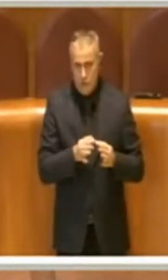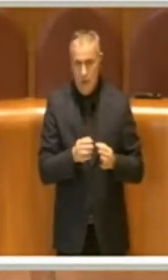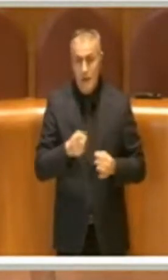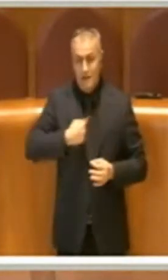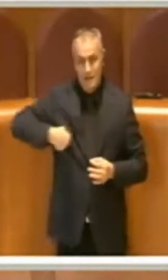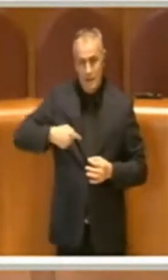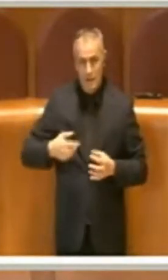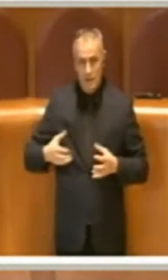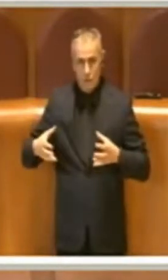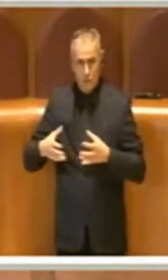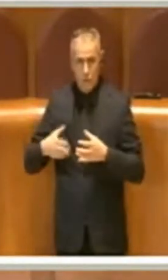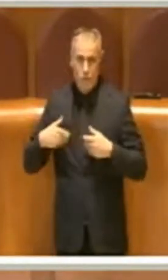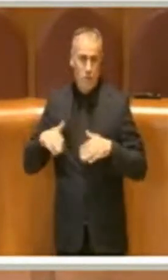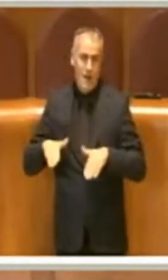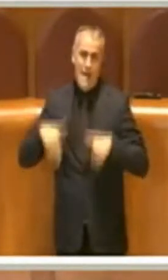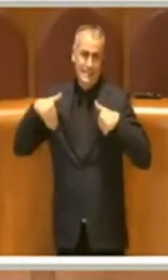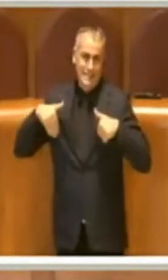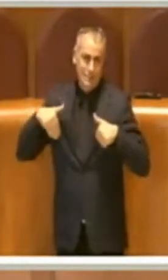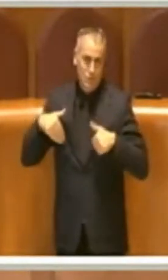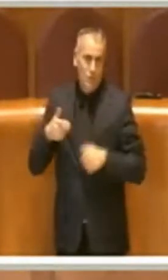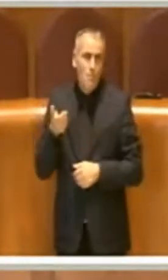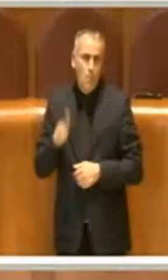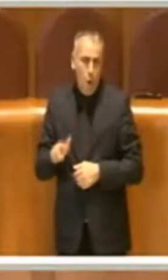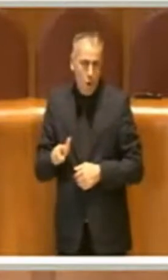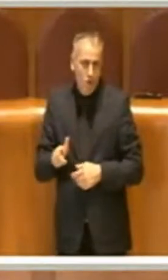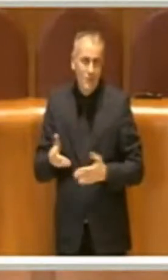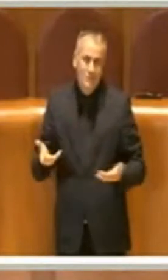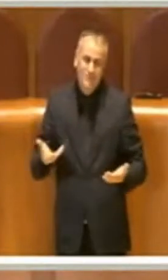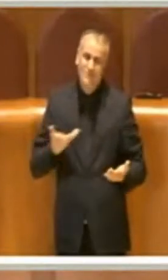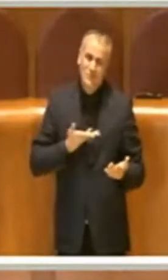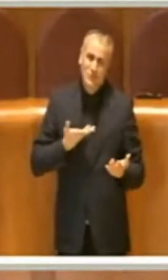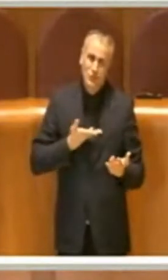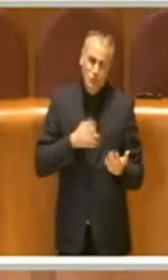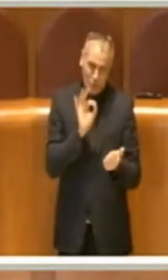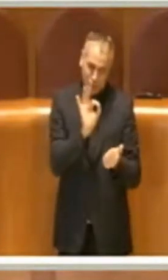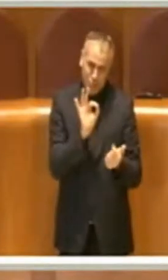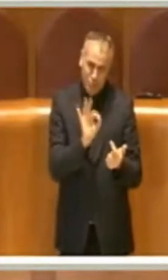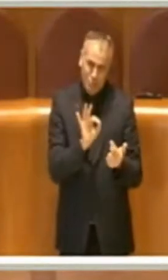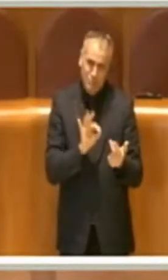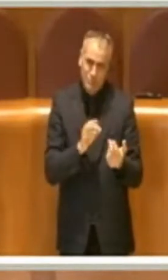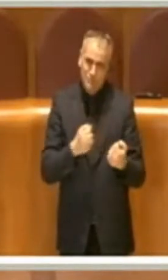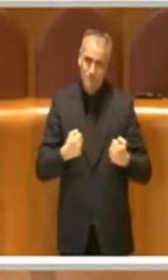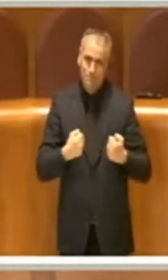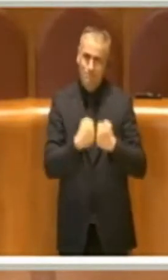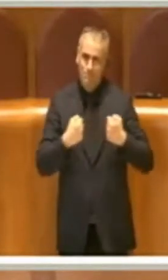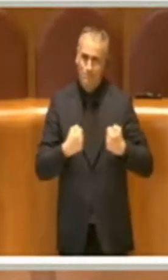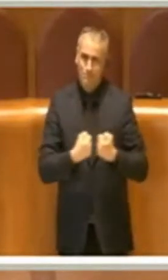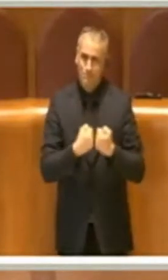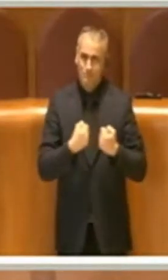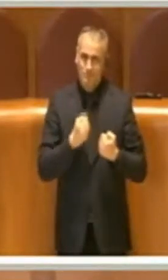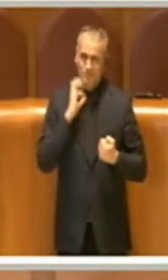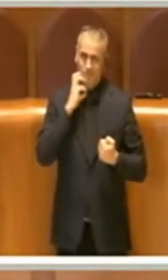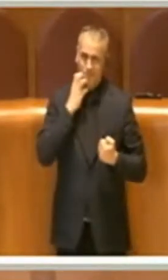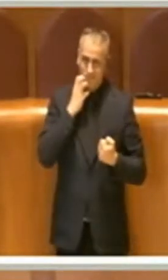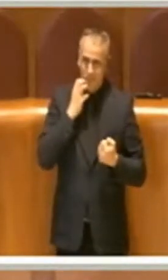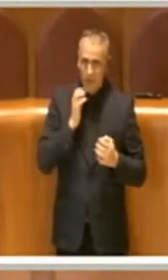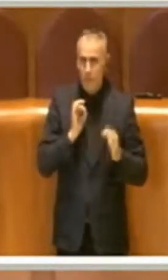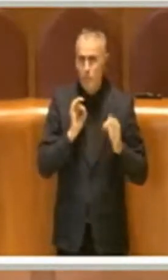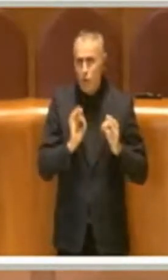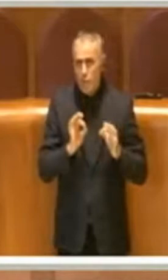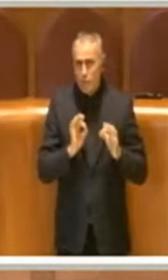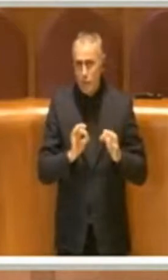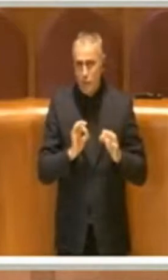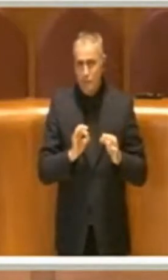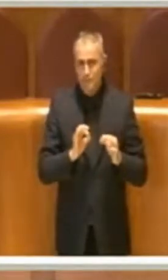astensione perché ci sono delle incoerenze che secondo me giocano un po' sul fatto